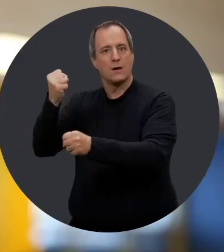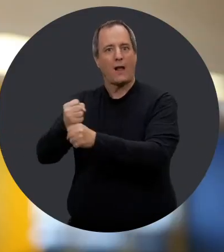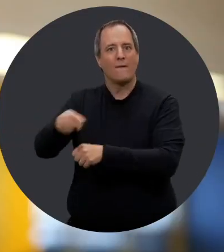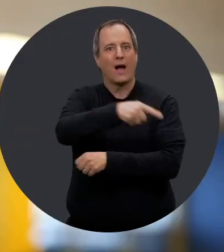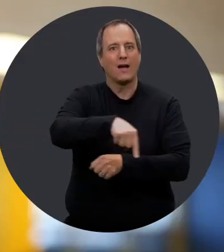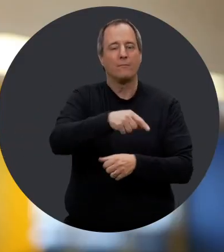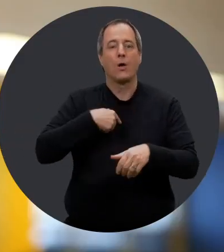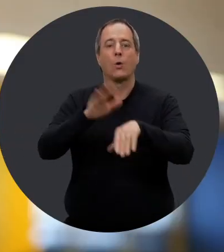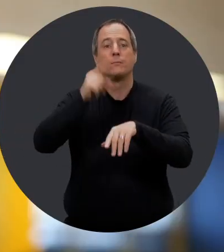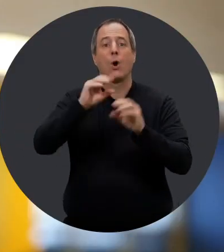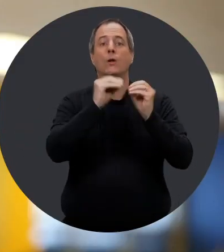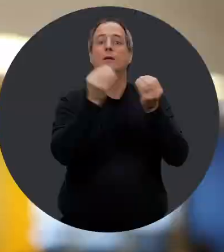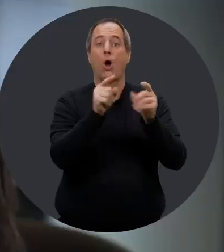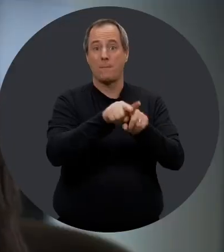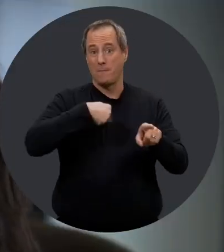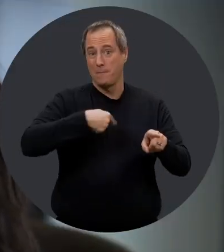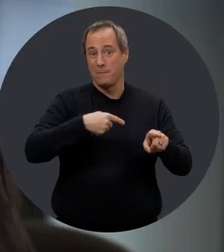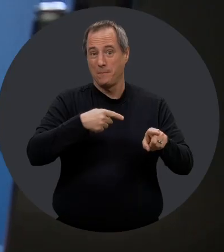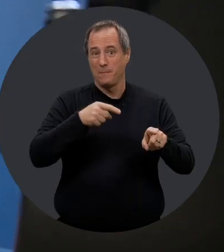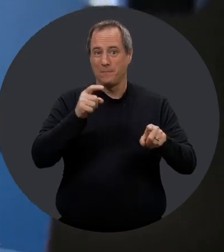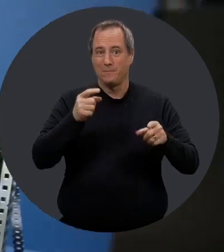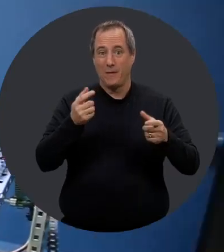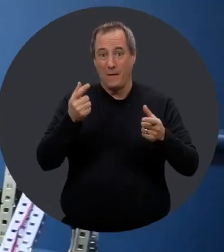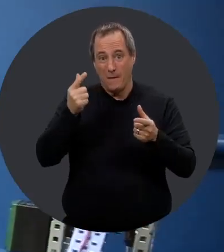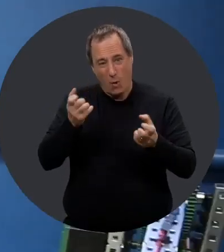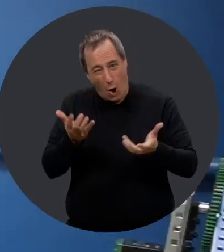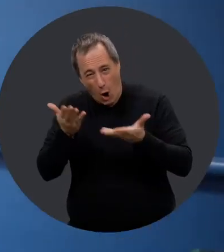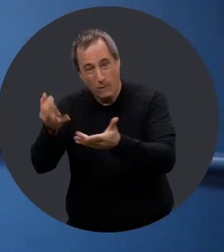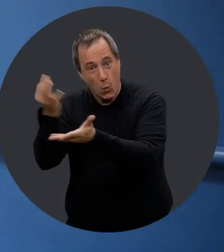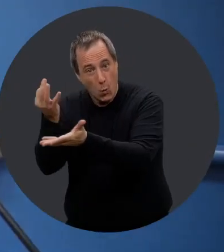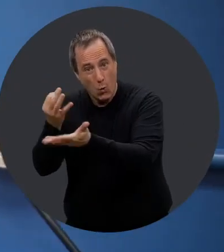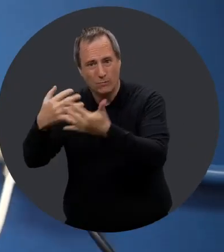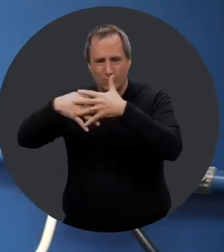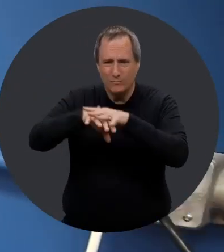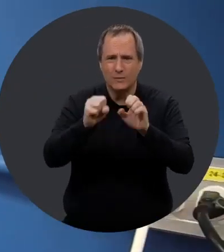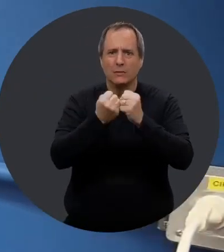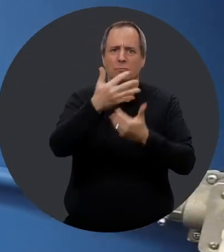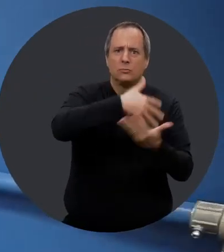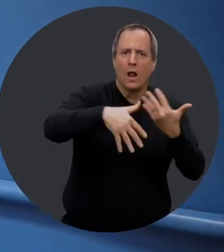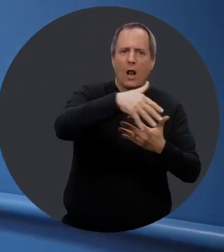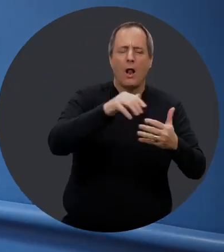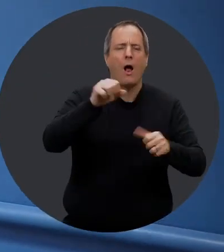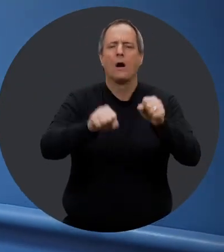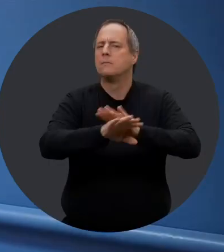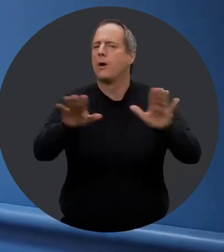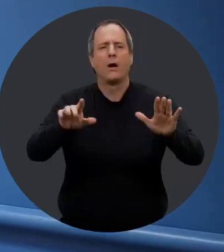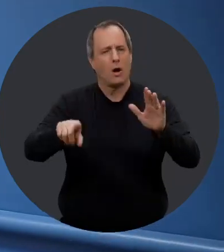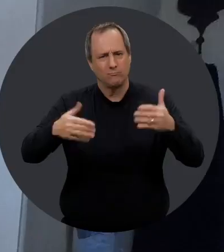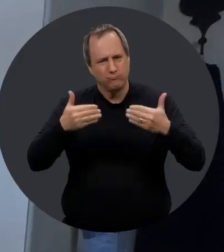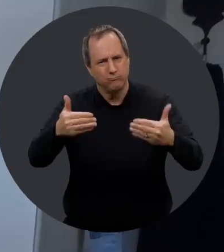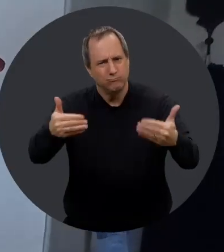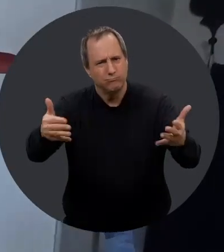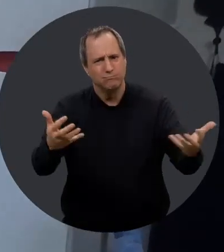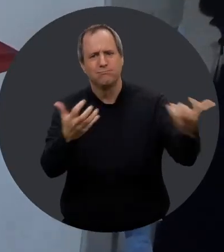fiers de les voir réussir sur le marché du travail. Mon conseil pour une organisation comme la nôtre qui voudrait offrir des cours en intégration sociale, c'est